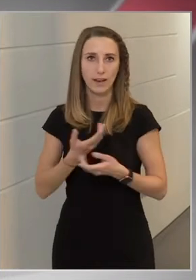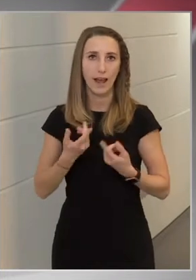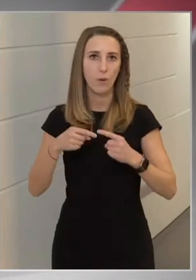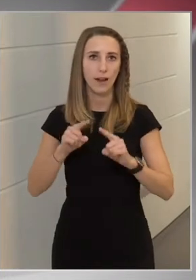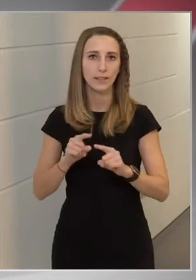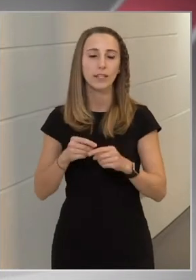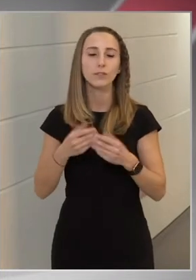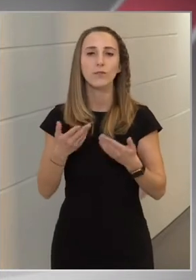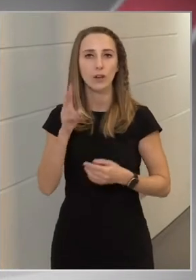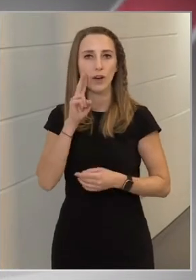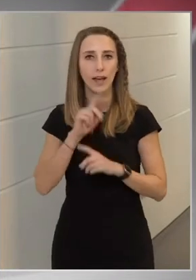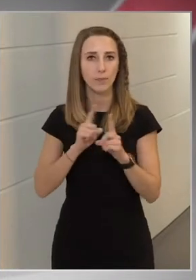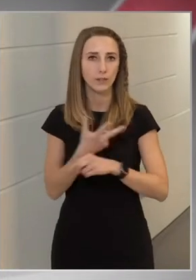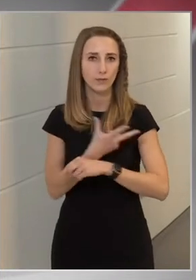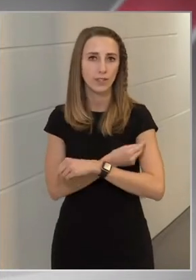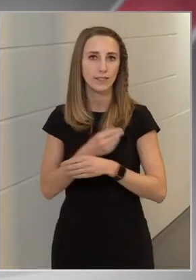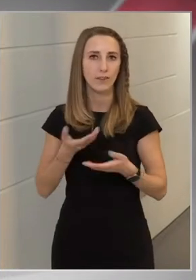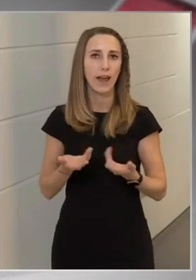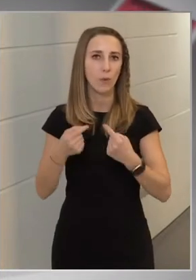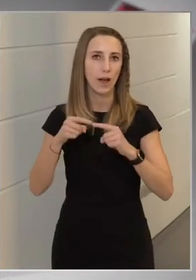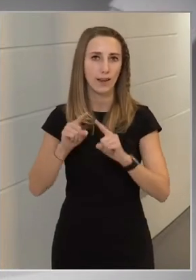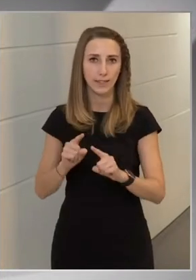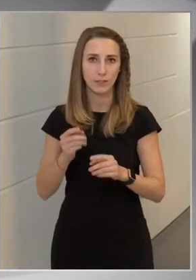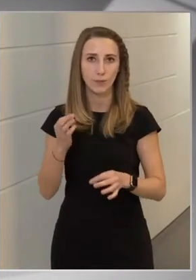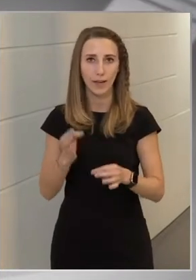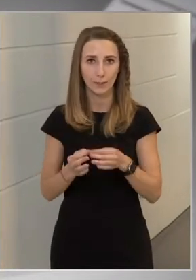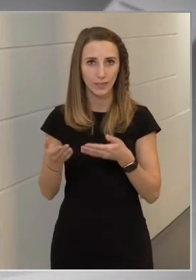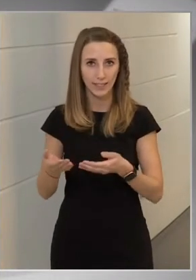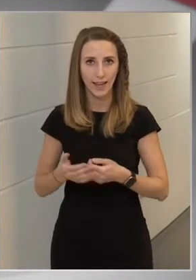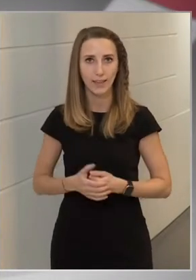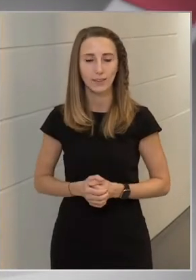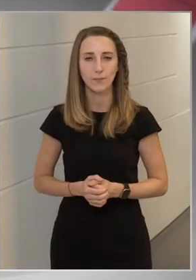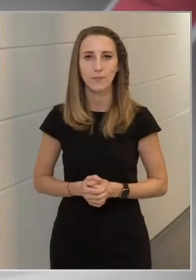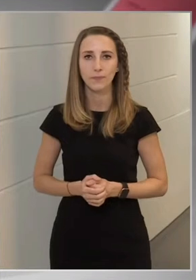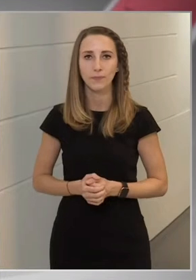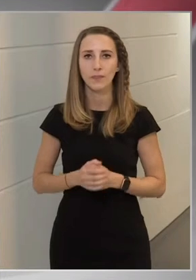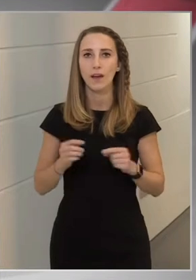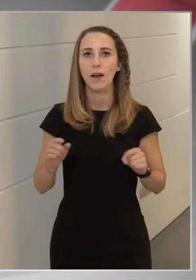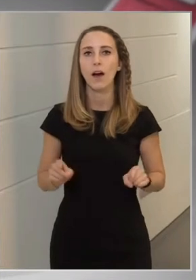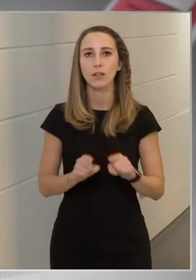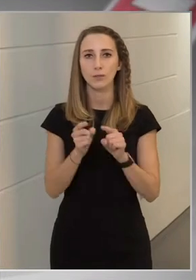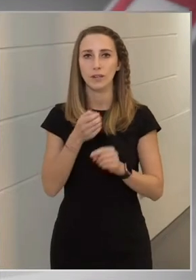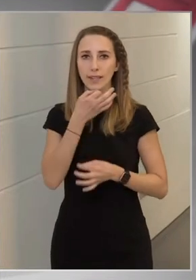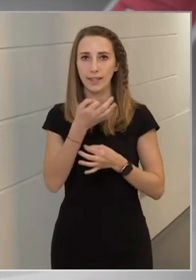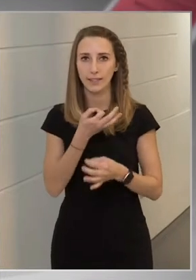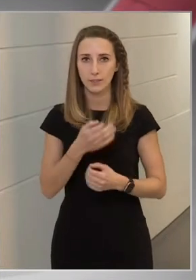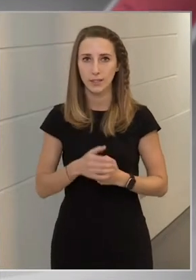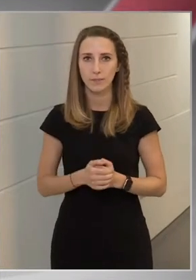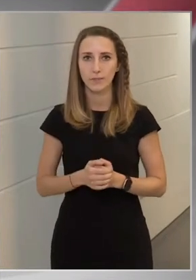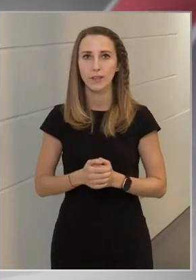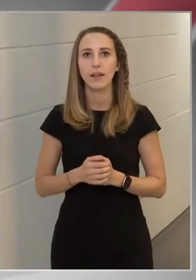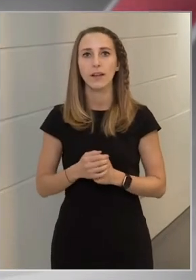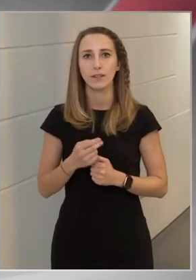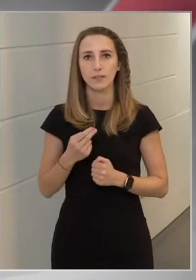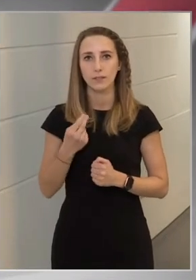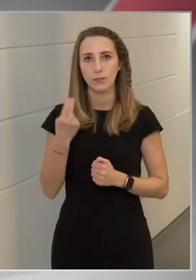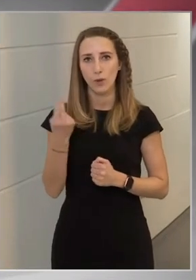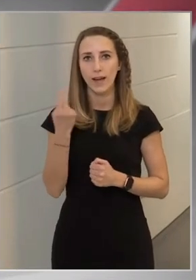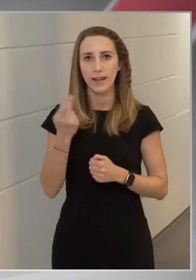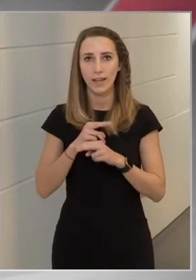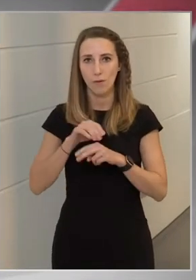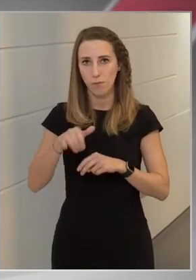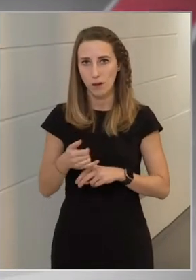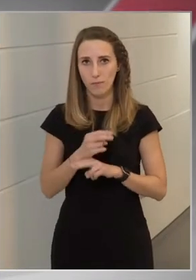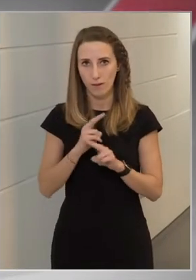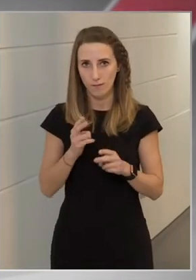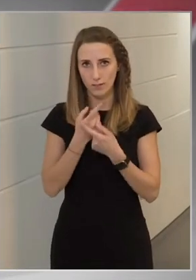vagy akár más vakcinának az erőállítása, az megtörténhet. Az azonnali kérdésre következik, Szlovákia bajban van, északi